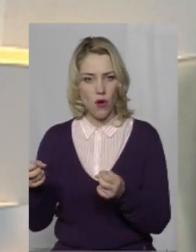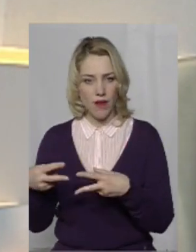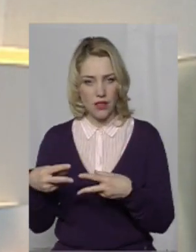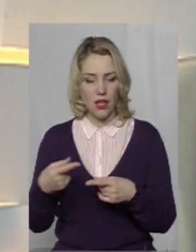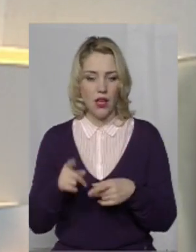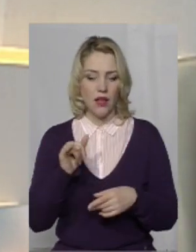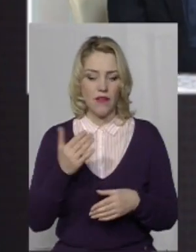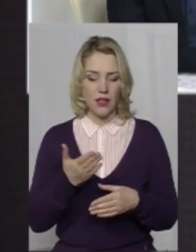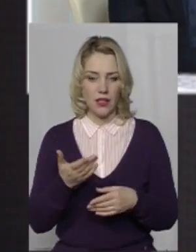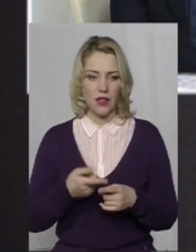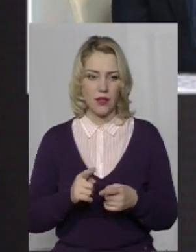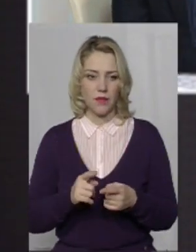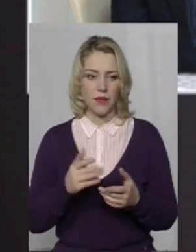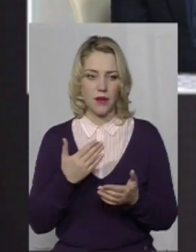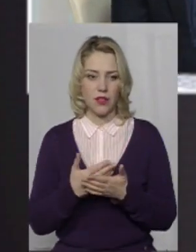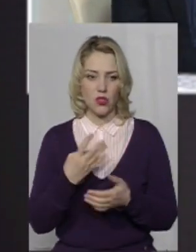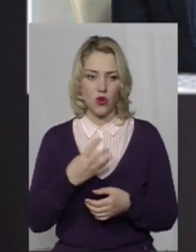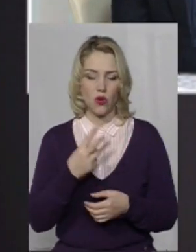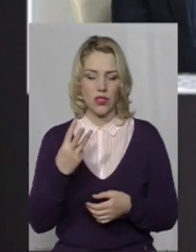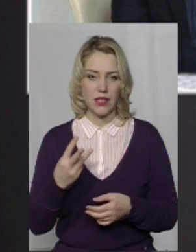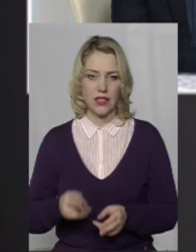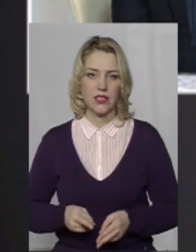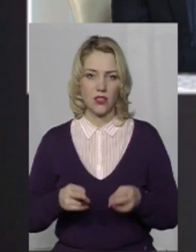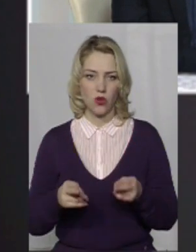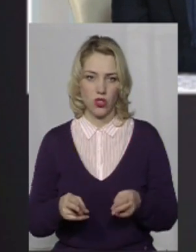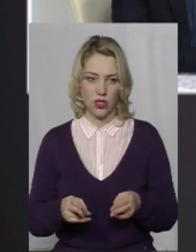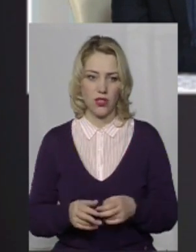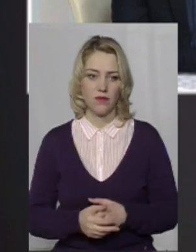підозрювальні по яким вчинено близько 43 злочинів.